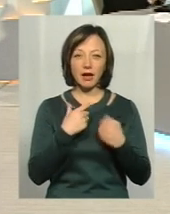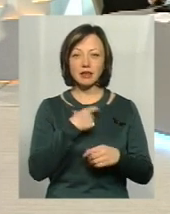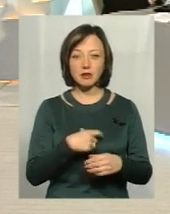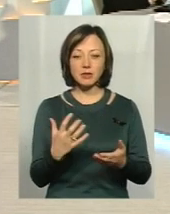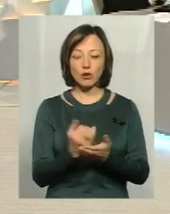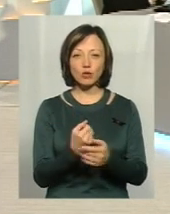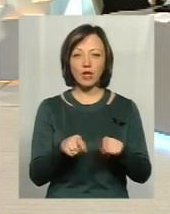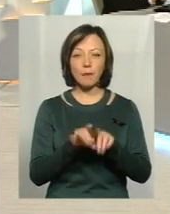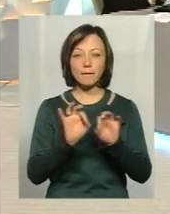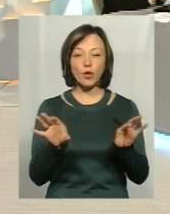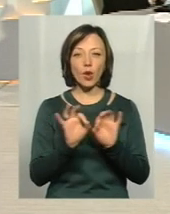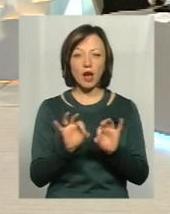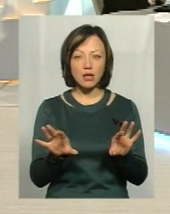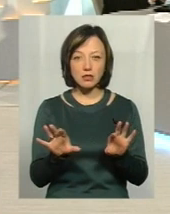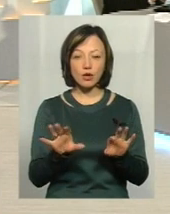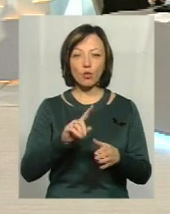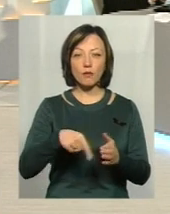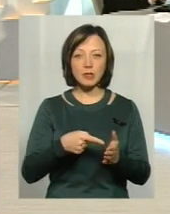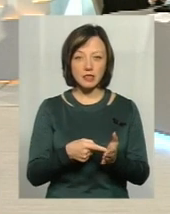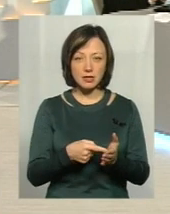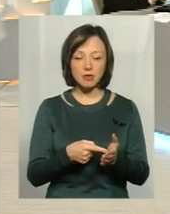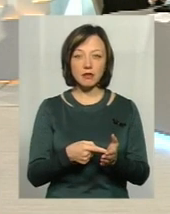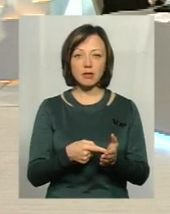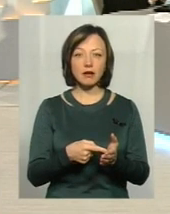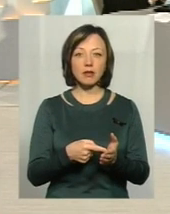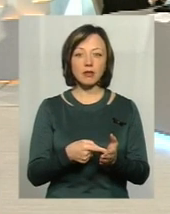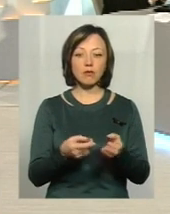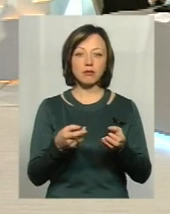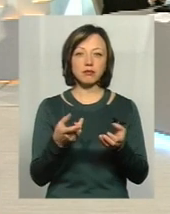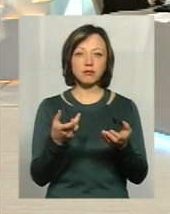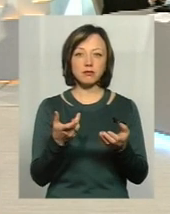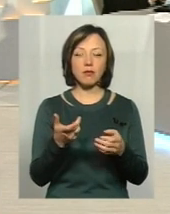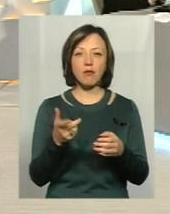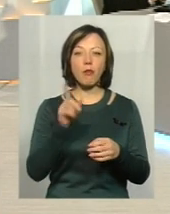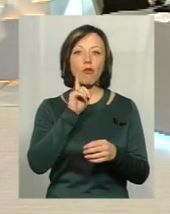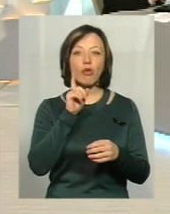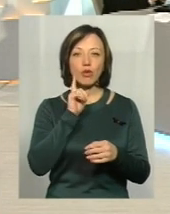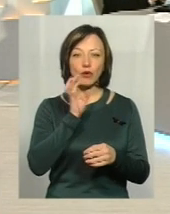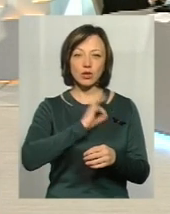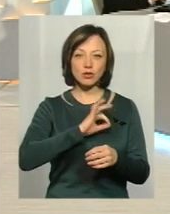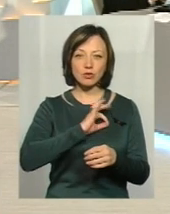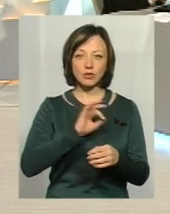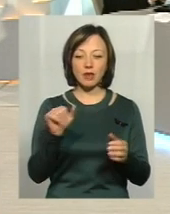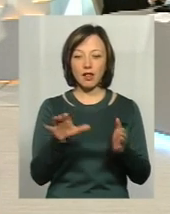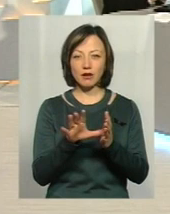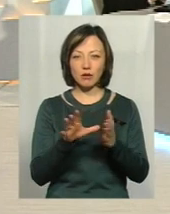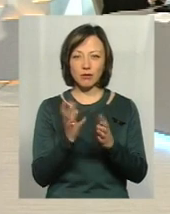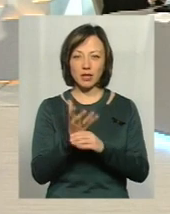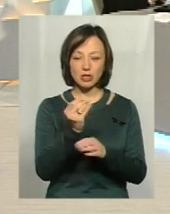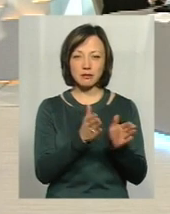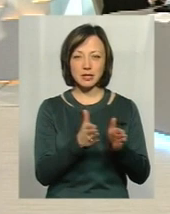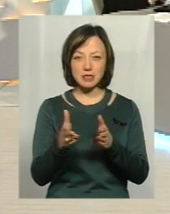знаходжу таке пояснення, що у місті набагато, так би мовити, просунутіша молодь, яка користується електронними платіжними